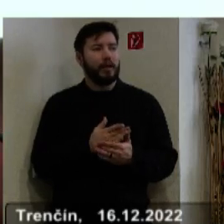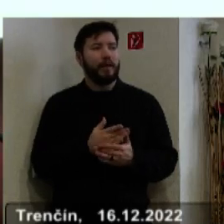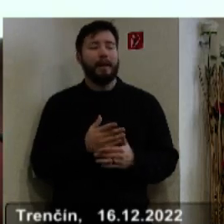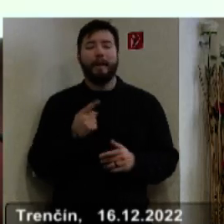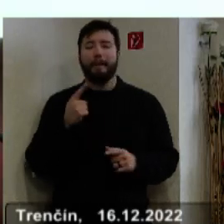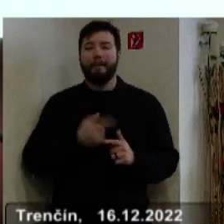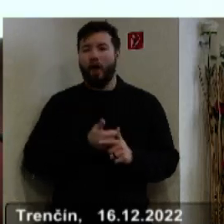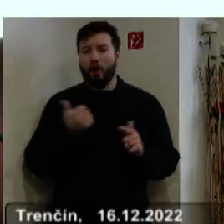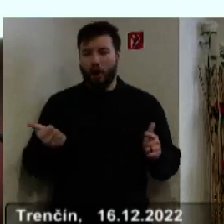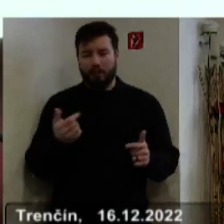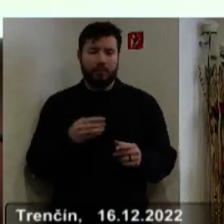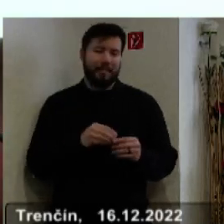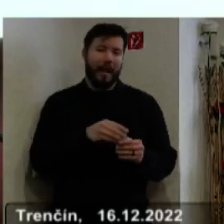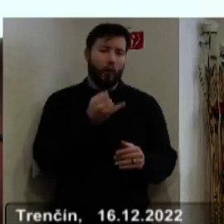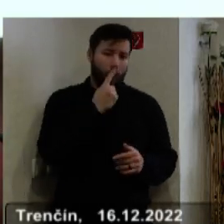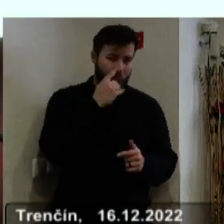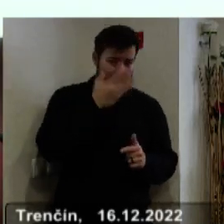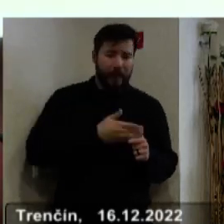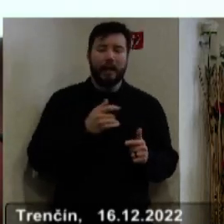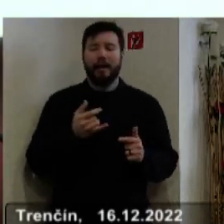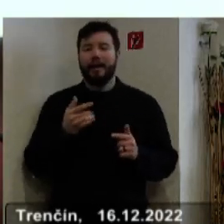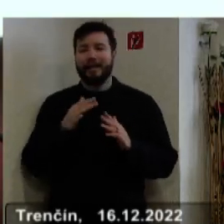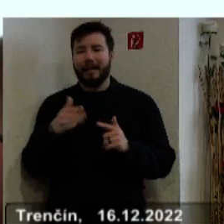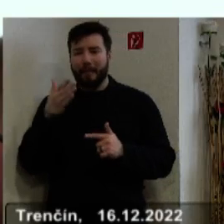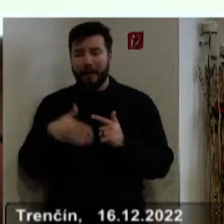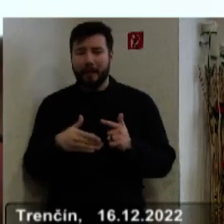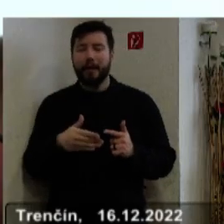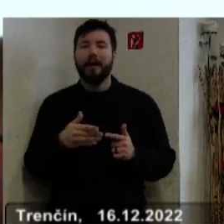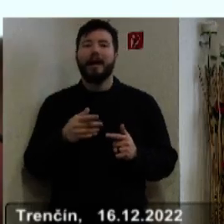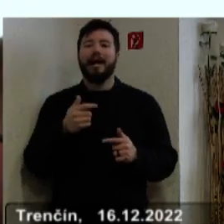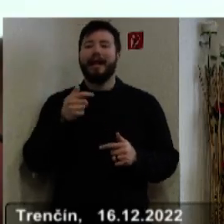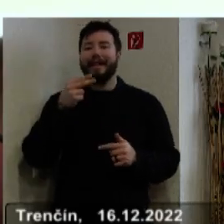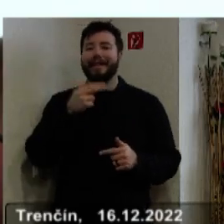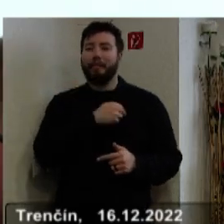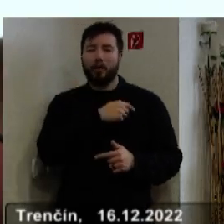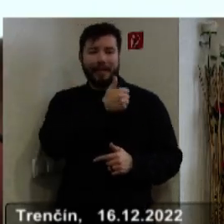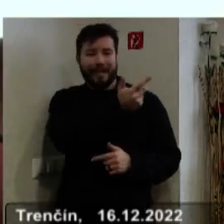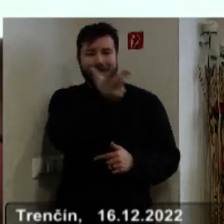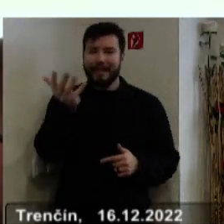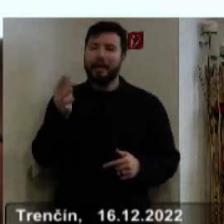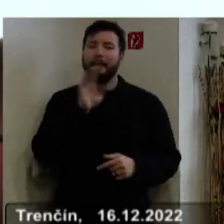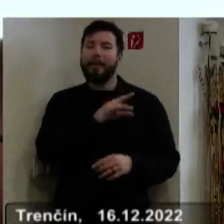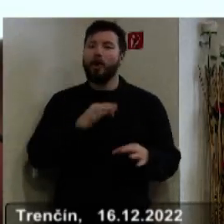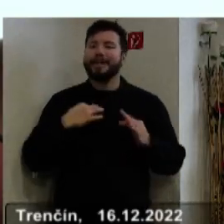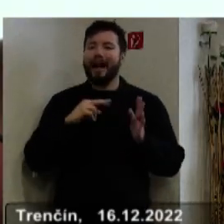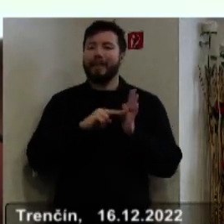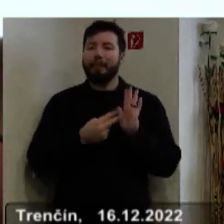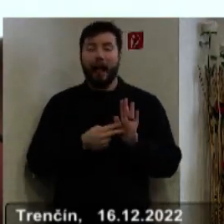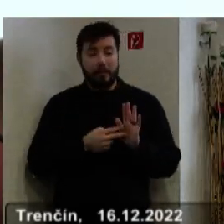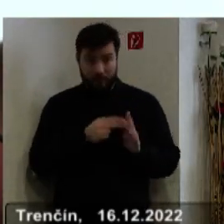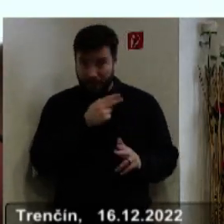36. a 30. prvom 12. vyhodnotenie plnenia a uzdravných plánov jednotlivých nemocníc. K 31.